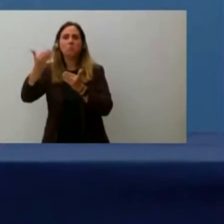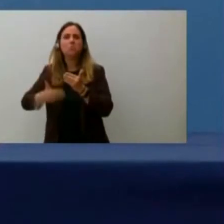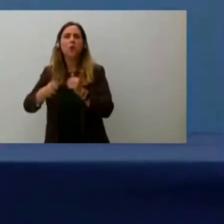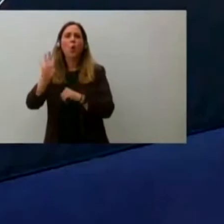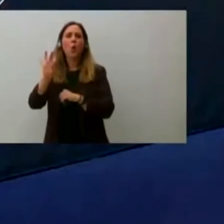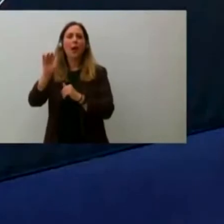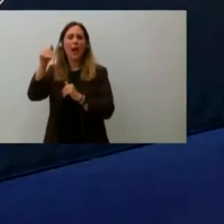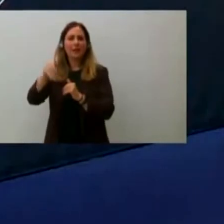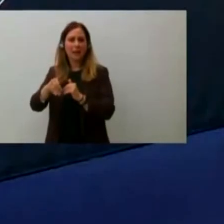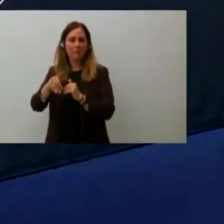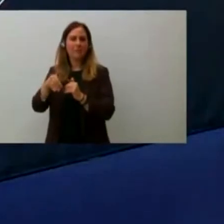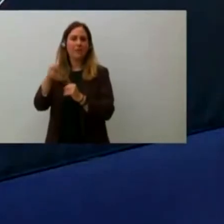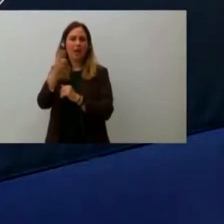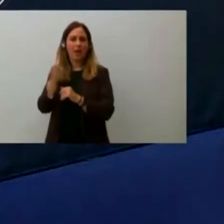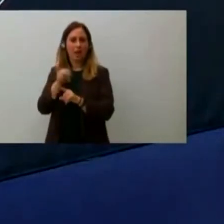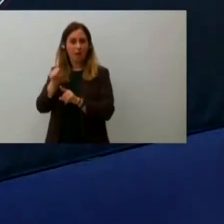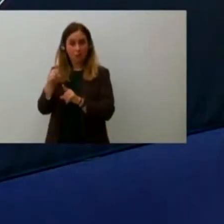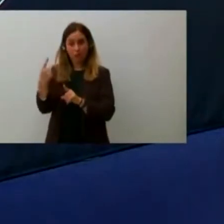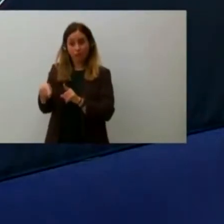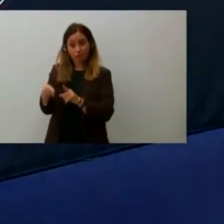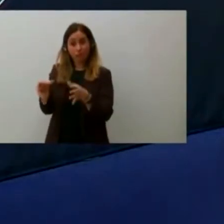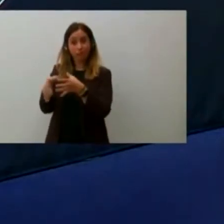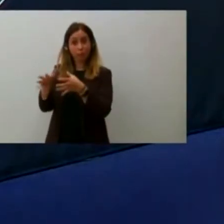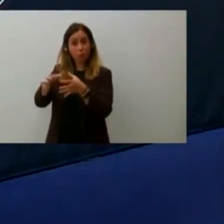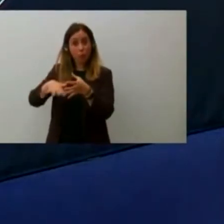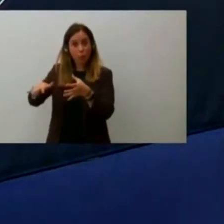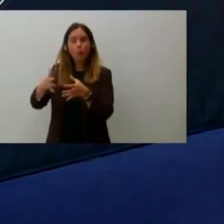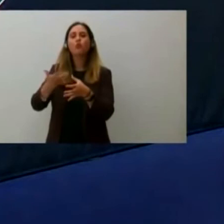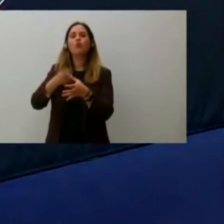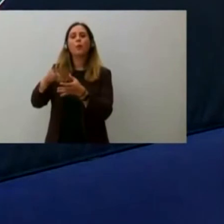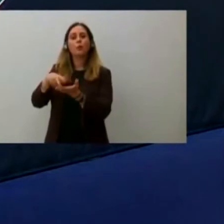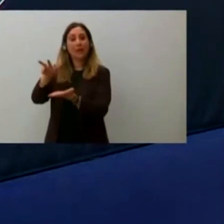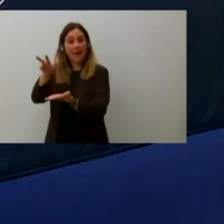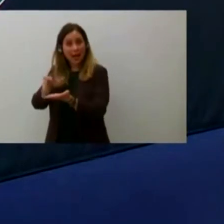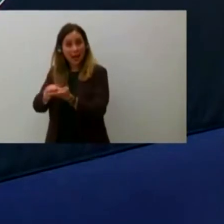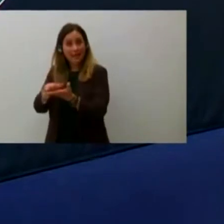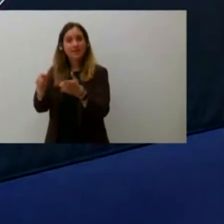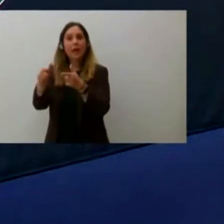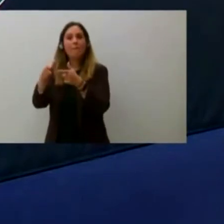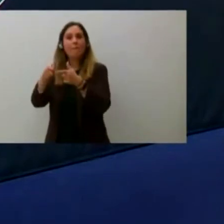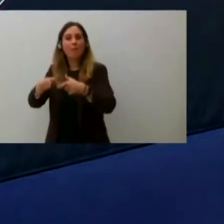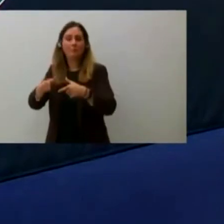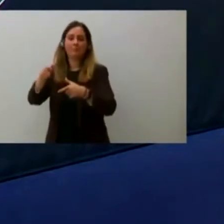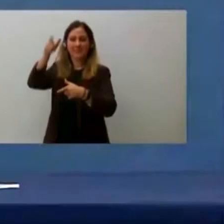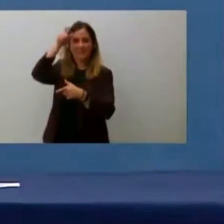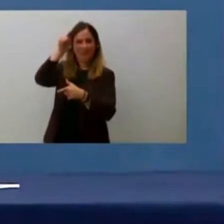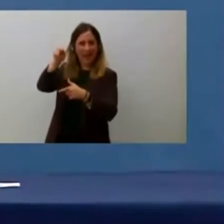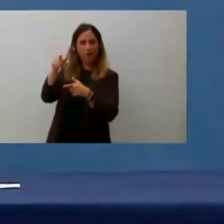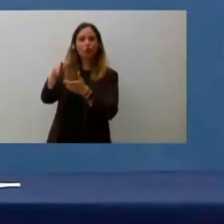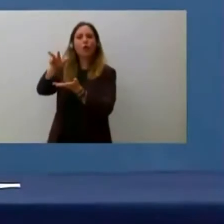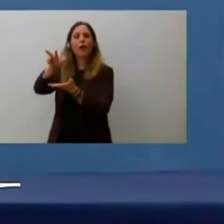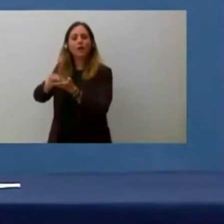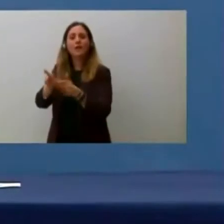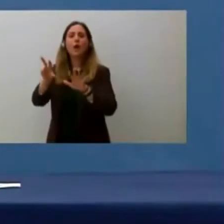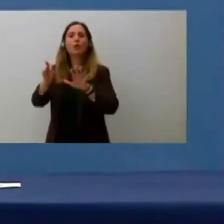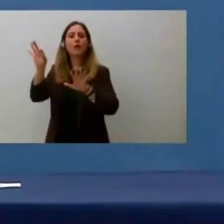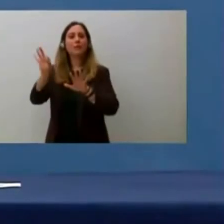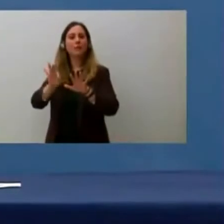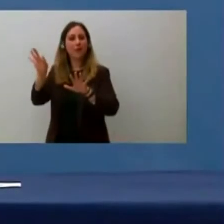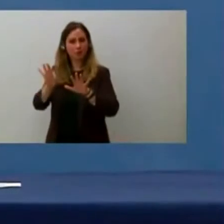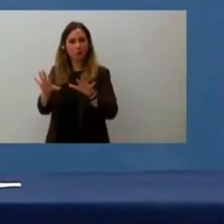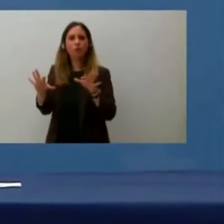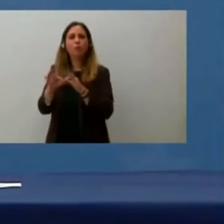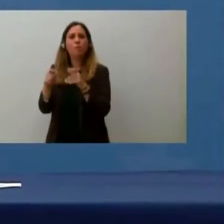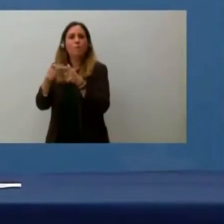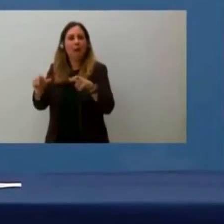per loro c'è anche la garanzia bancaria, la garanzia dello Stato sull'80% dell'esposizione